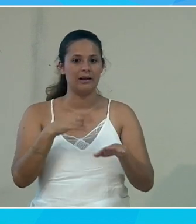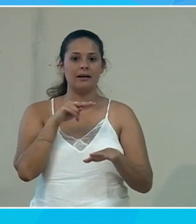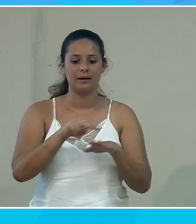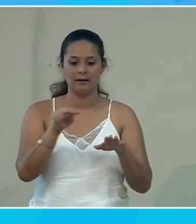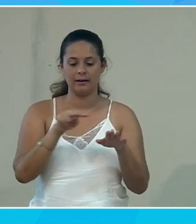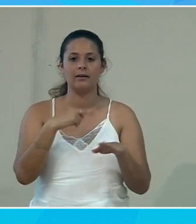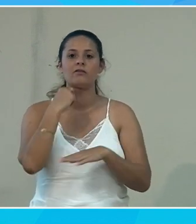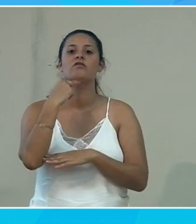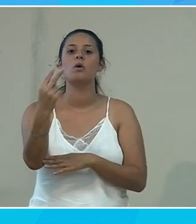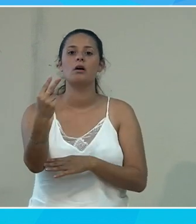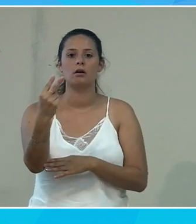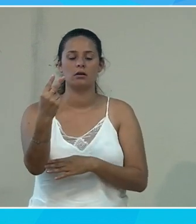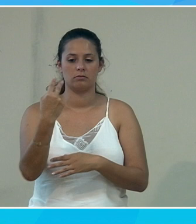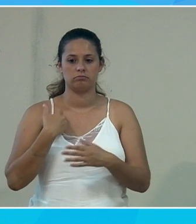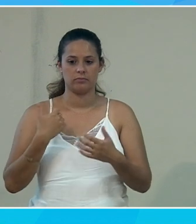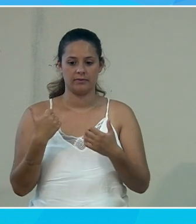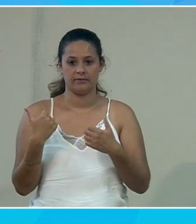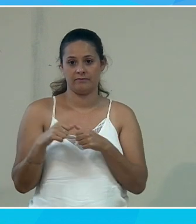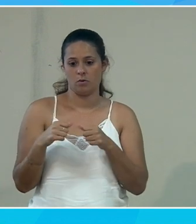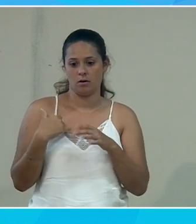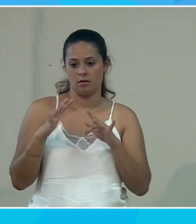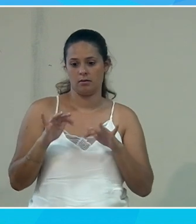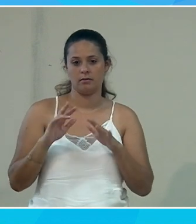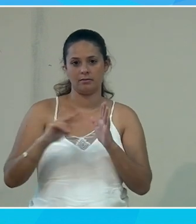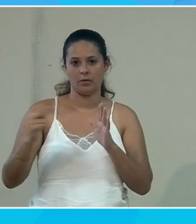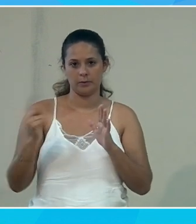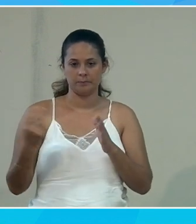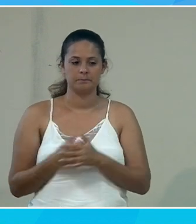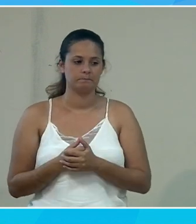voix haute ce que j'ai traduit.